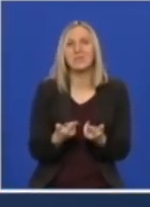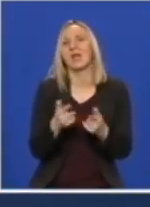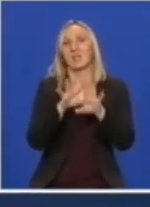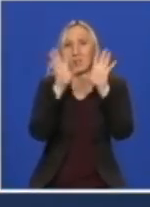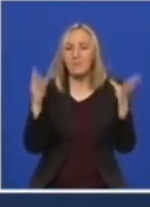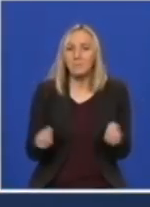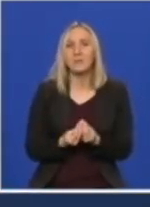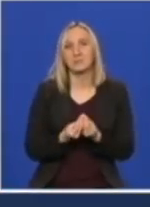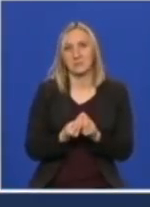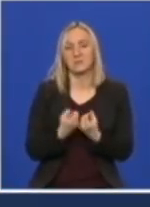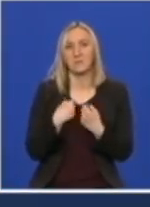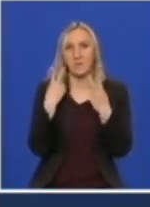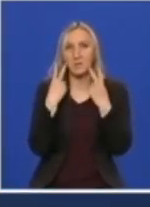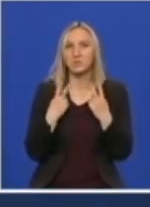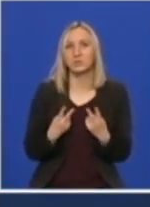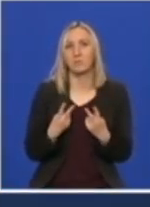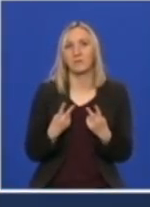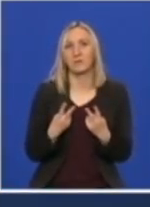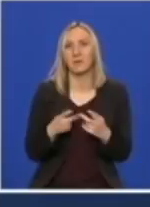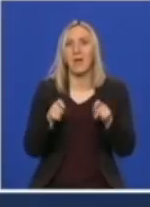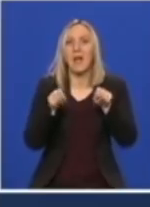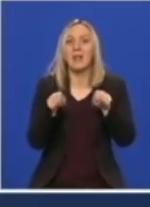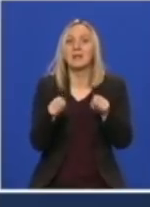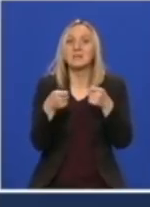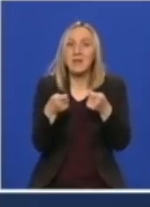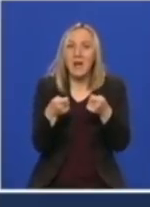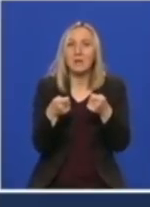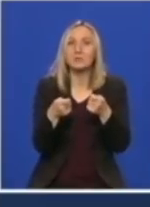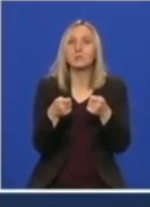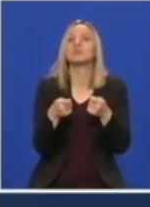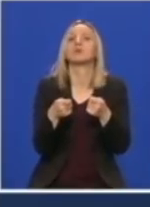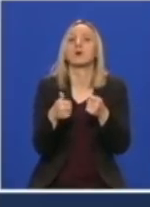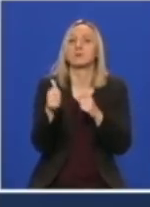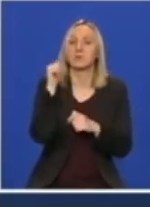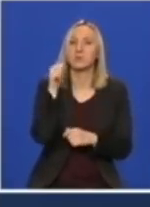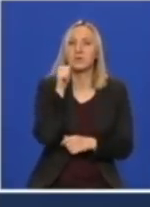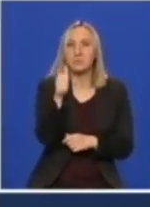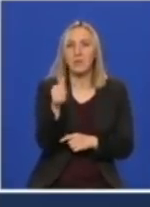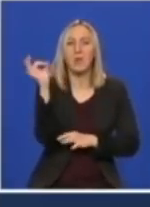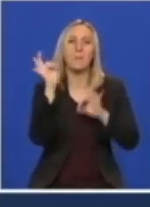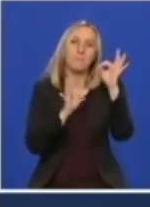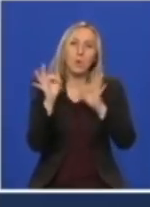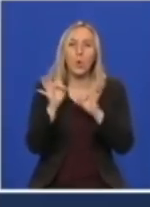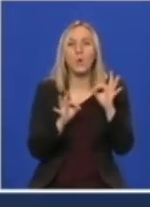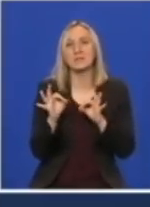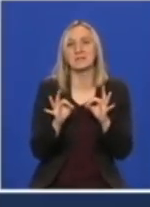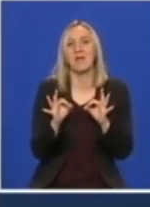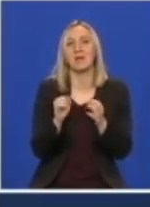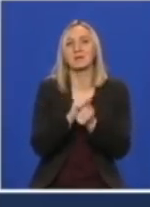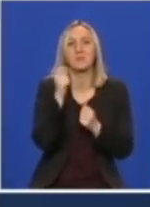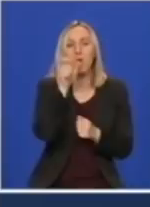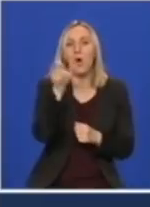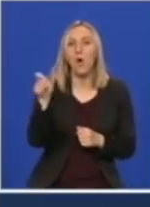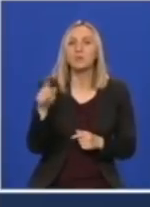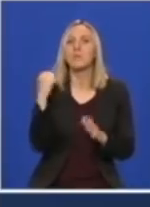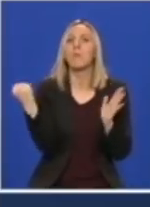faktore da vidimo. Ali zaključno sa presekom od jučerešnjeg dana prosječan uzrast svih osoba kod